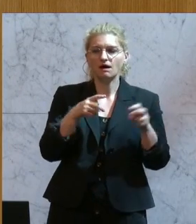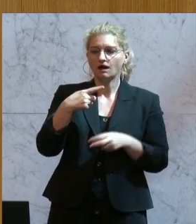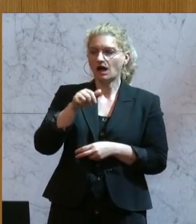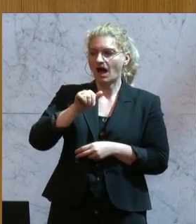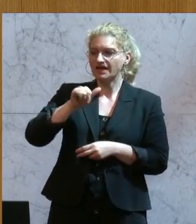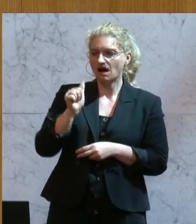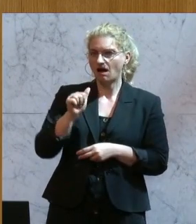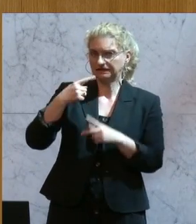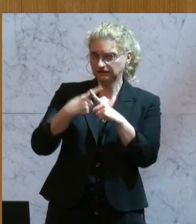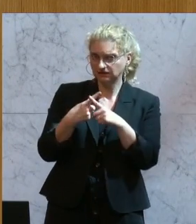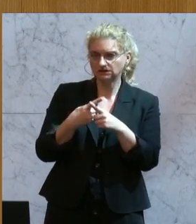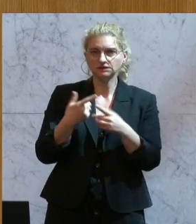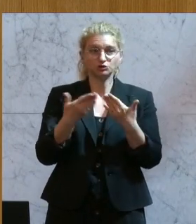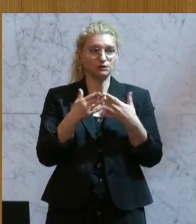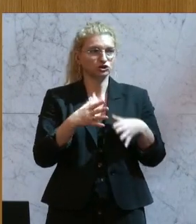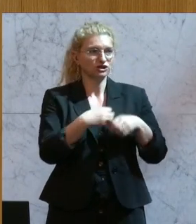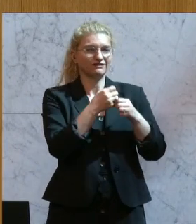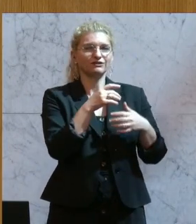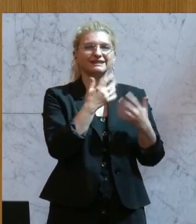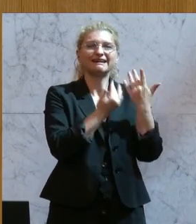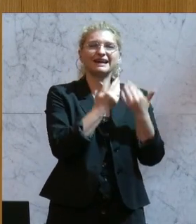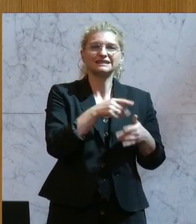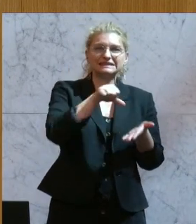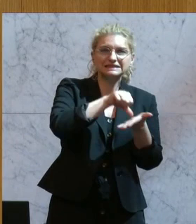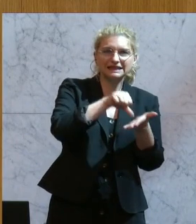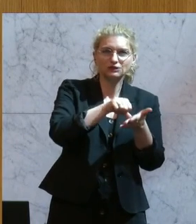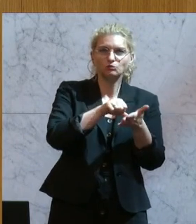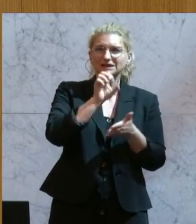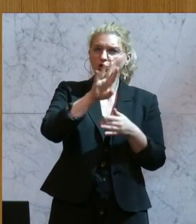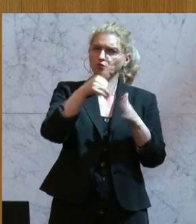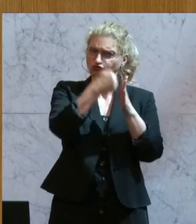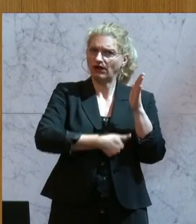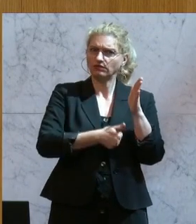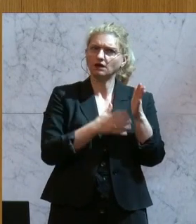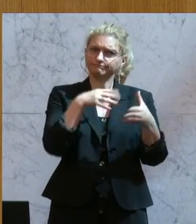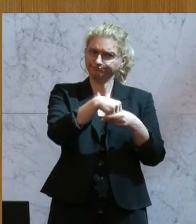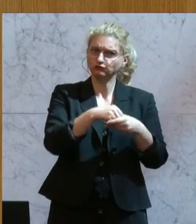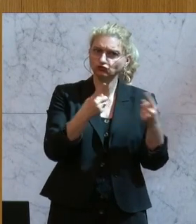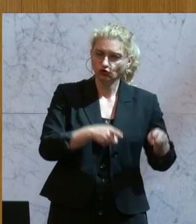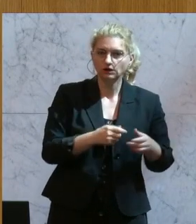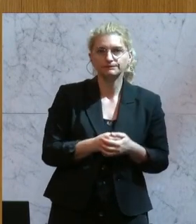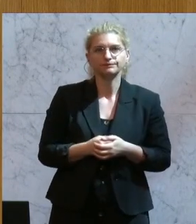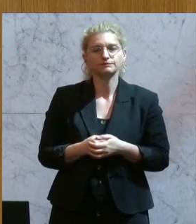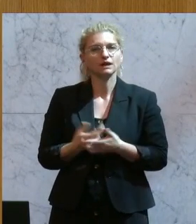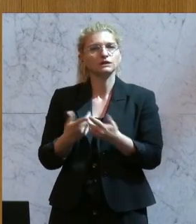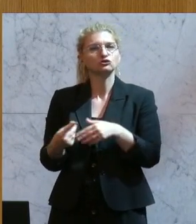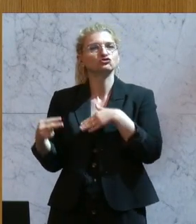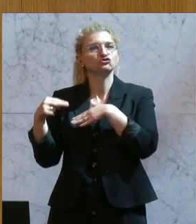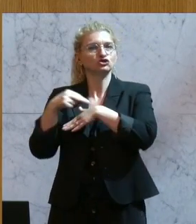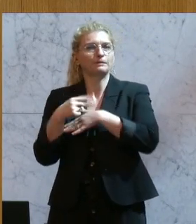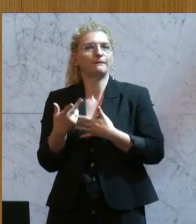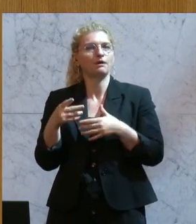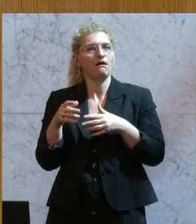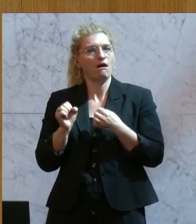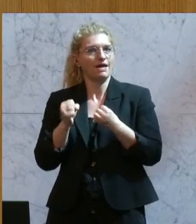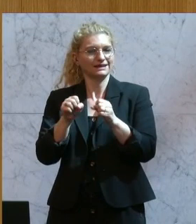wenn es um die Schaffung von Rechenzentrum mit europäischen Standards geht. Wir reden über den Chip-Act, wenn es um